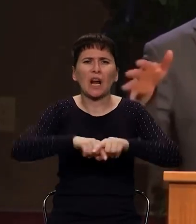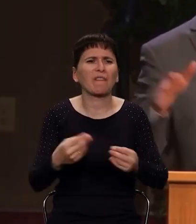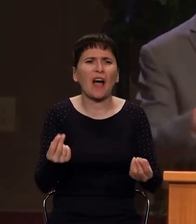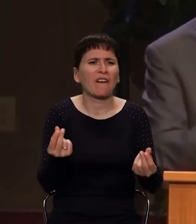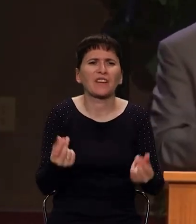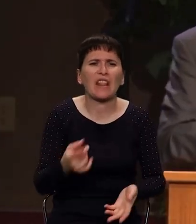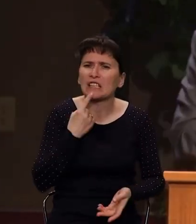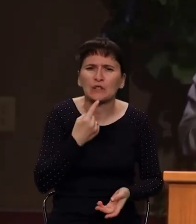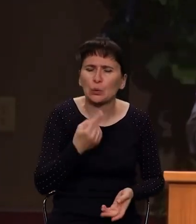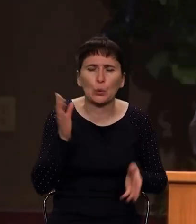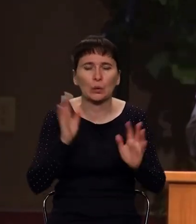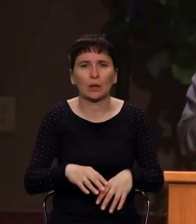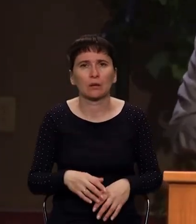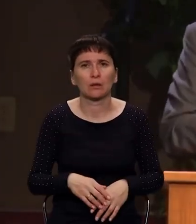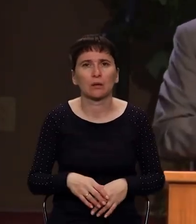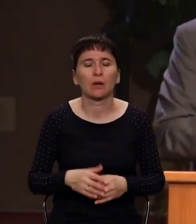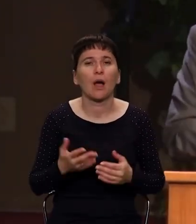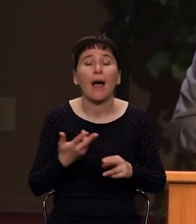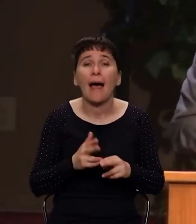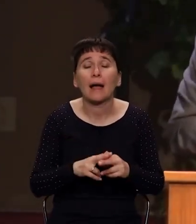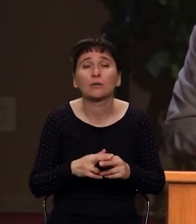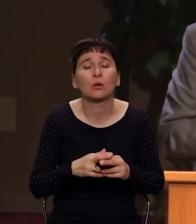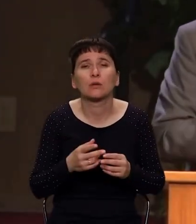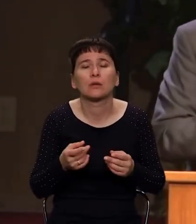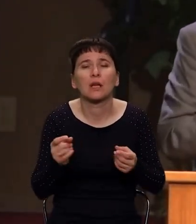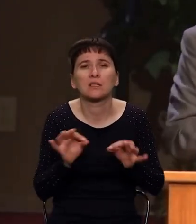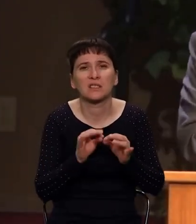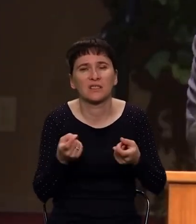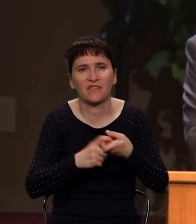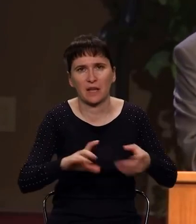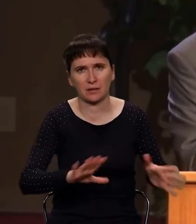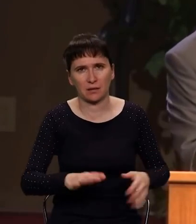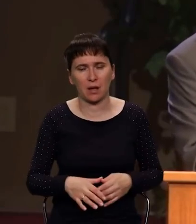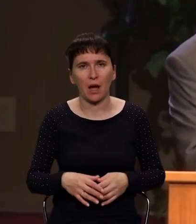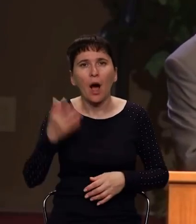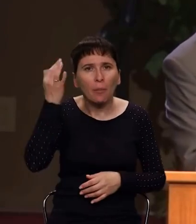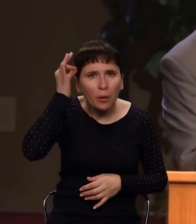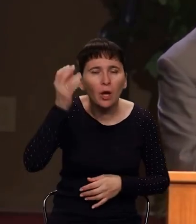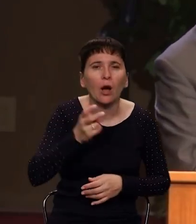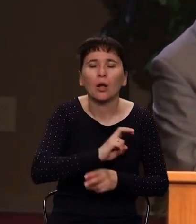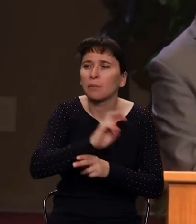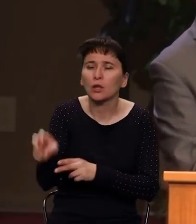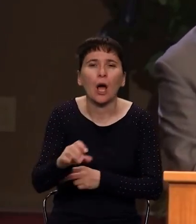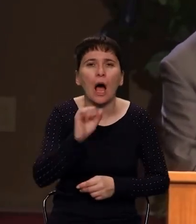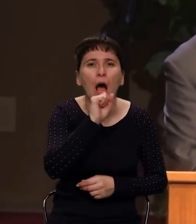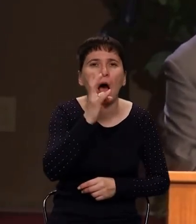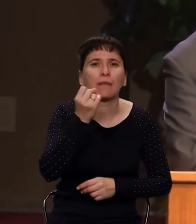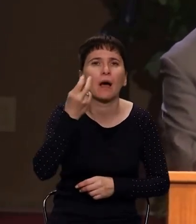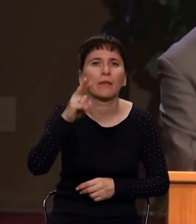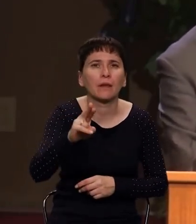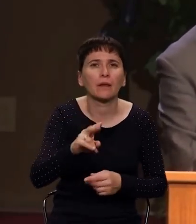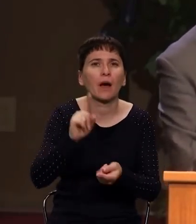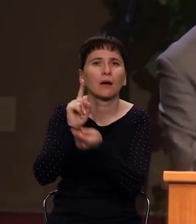Анания пришел к Петру, то апостол Петр говорит ему следующее слово, Анания, а зачем ты?